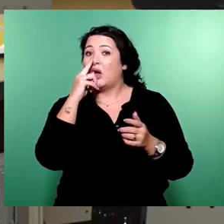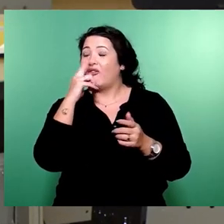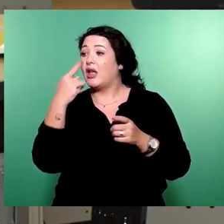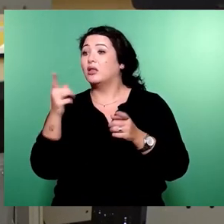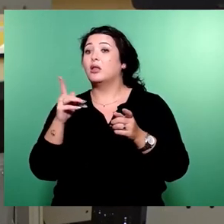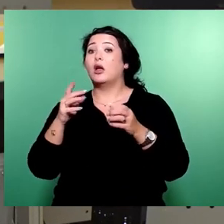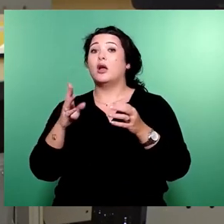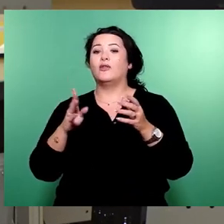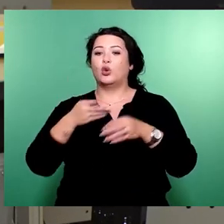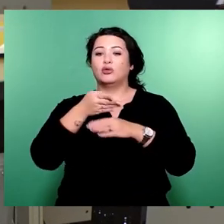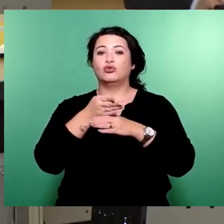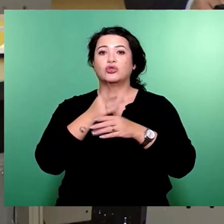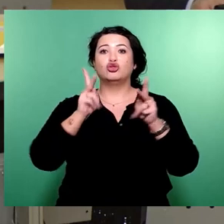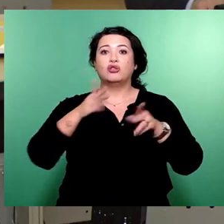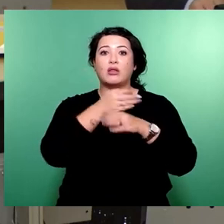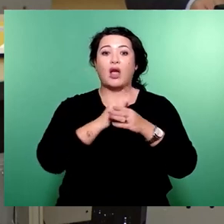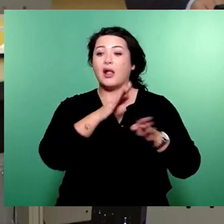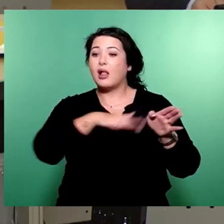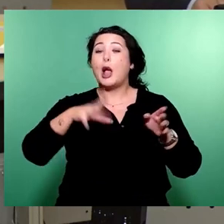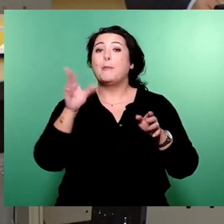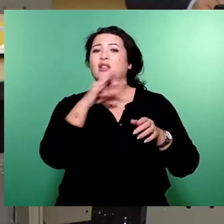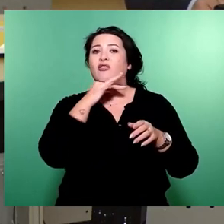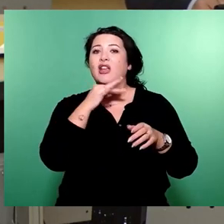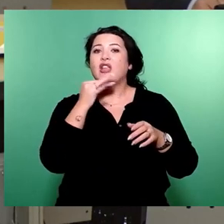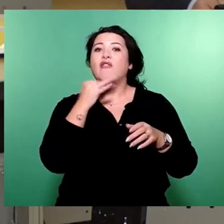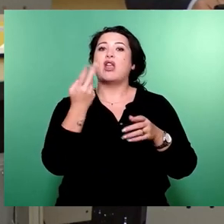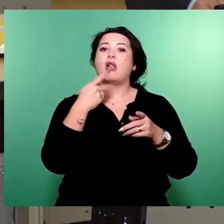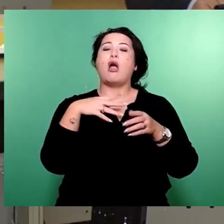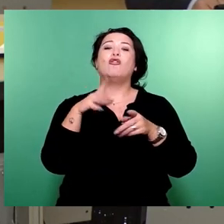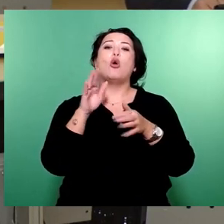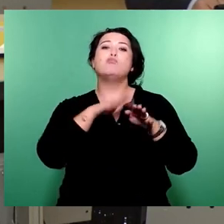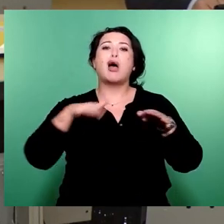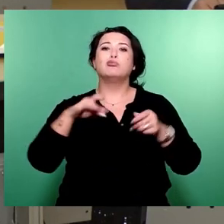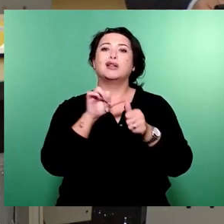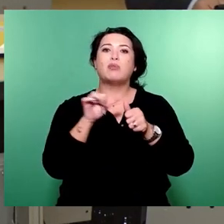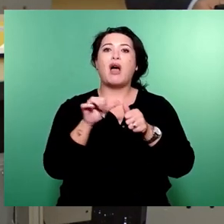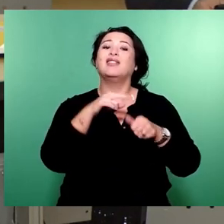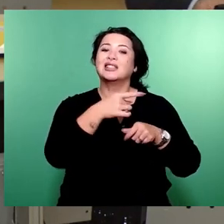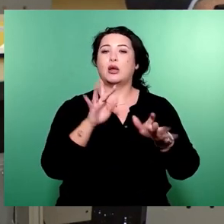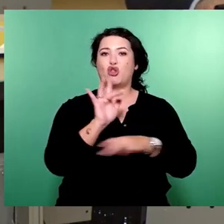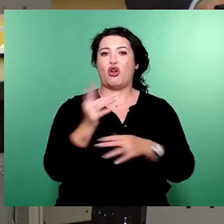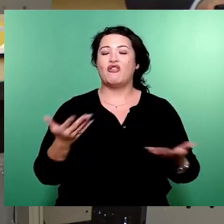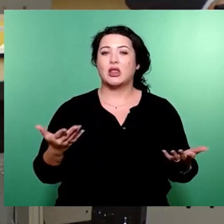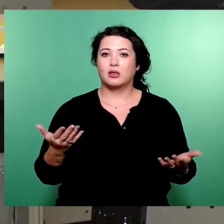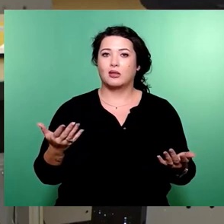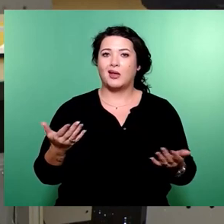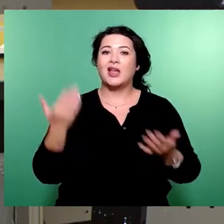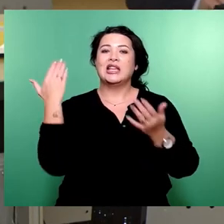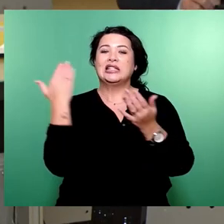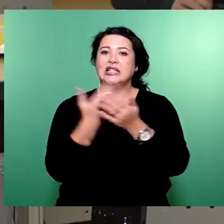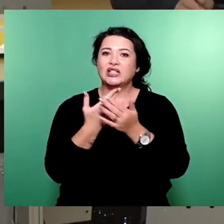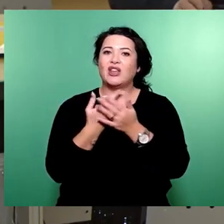Stadtteilen haben mit einem besonders hohen Parkdruck, die es dann tatsächlich auch finanzieren müssen. Und deshalb ist das sozusagen so ein